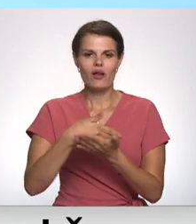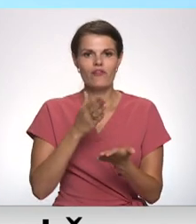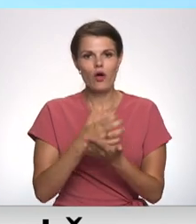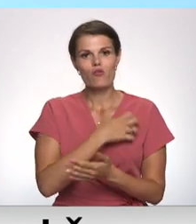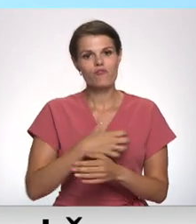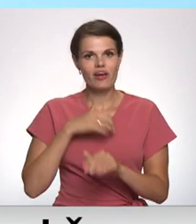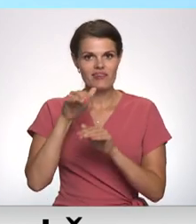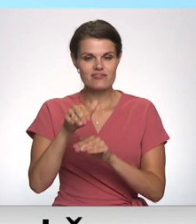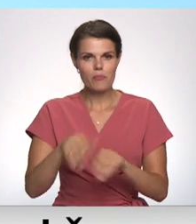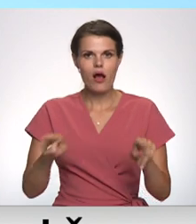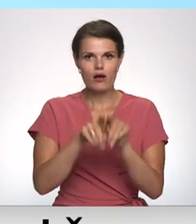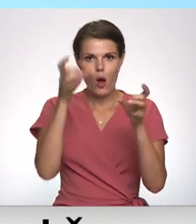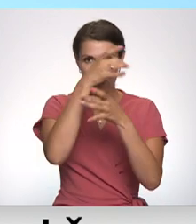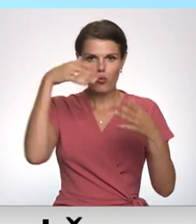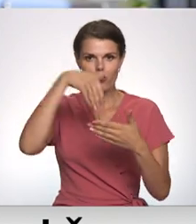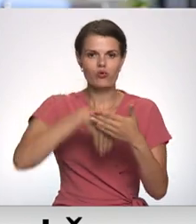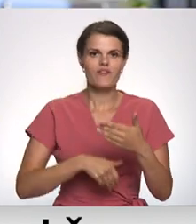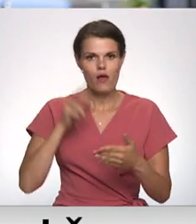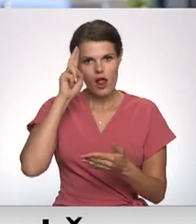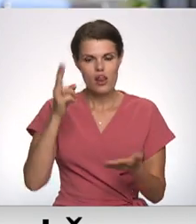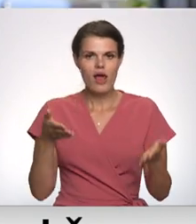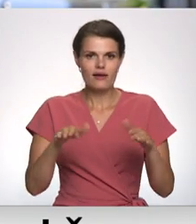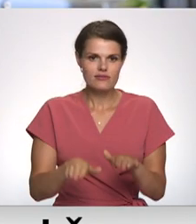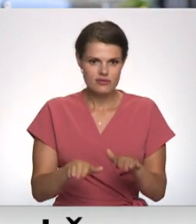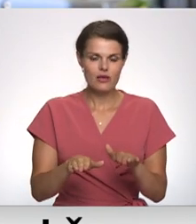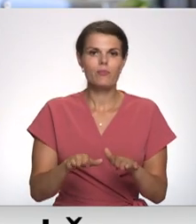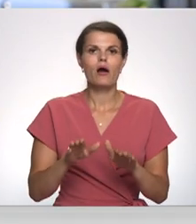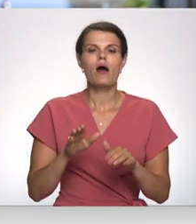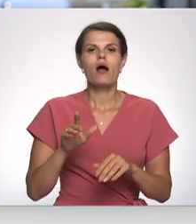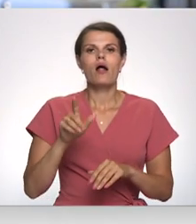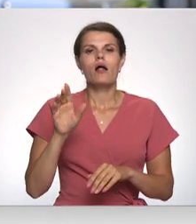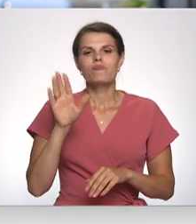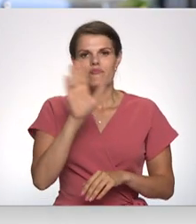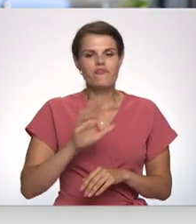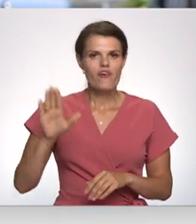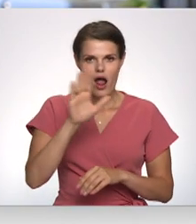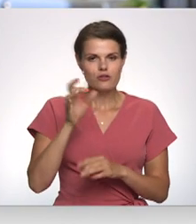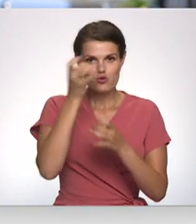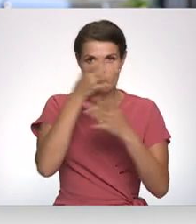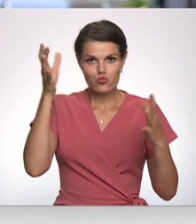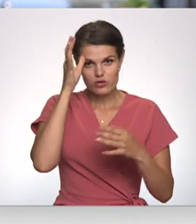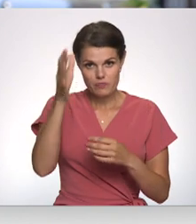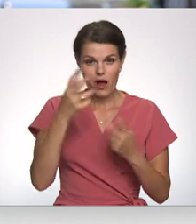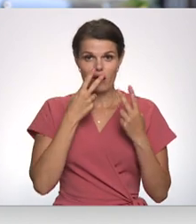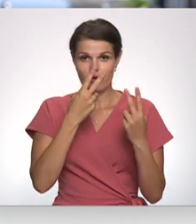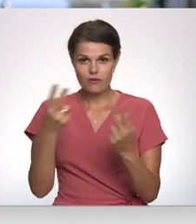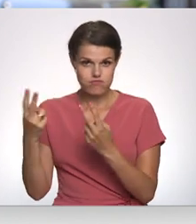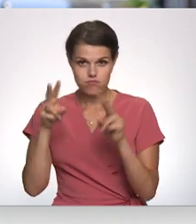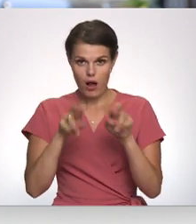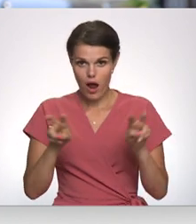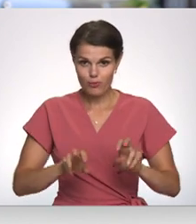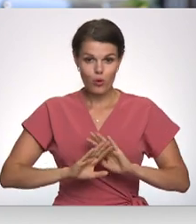saglabājuma kā kultūrvēsturiska liecība. Lazars skandēšanu veiks Nacionālās kultūras mantojuma pārvaldei. Kā tiks pabeigtā